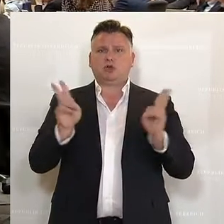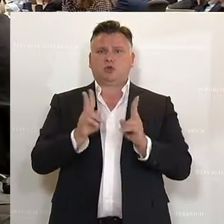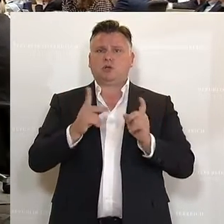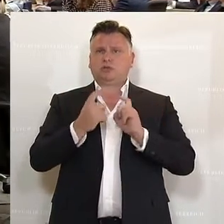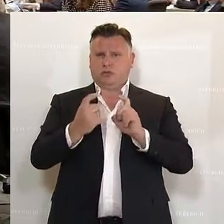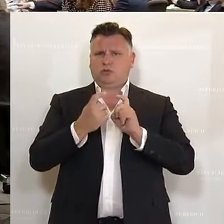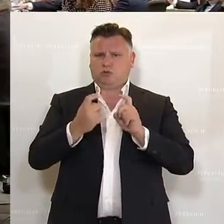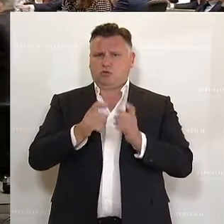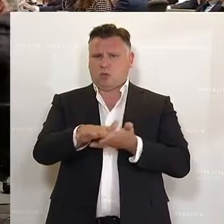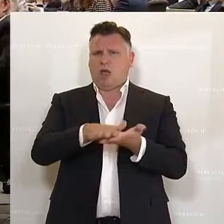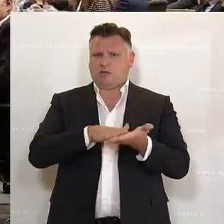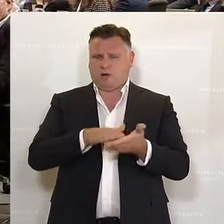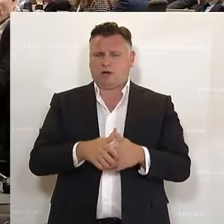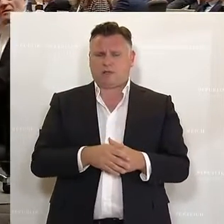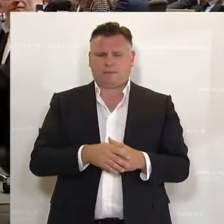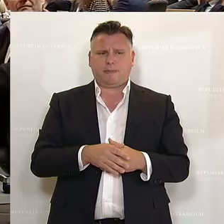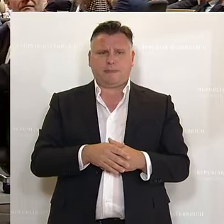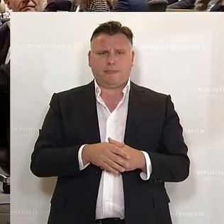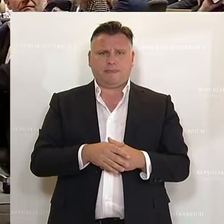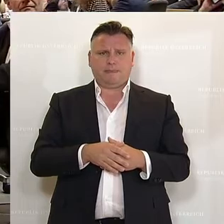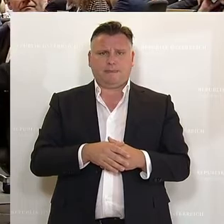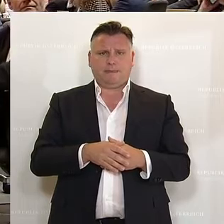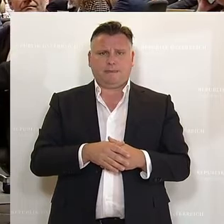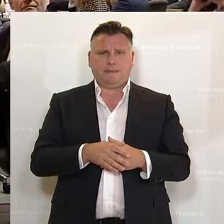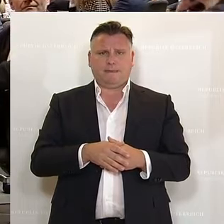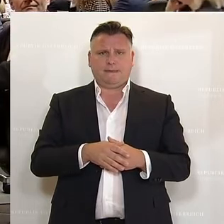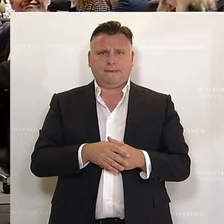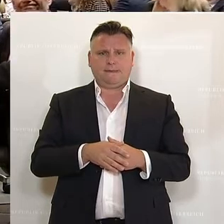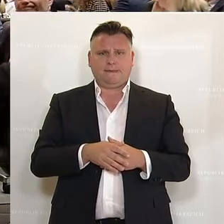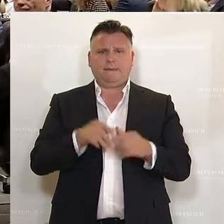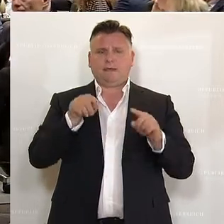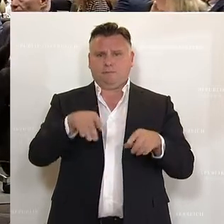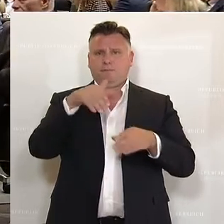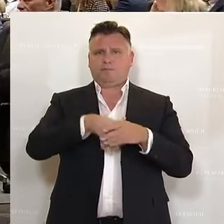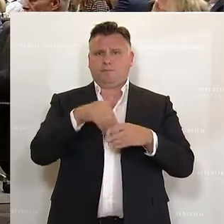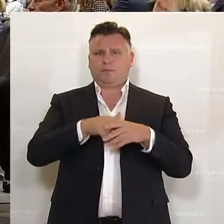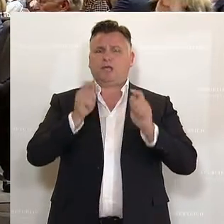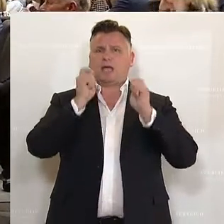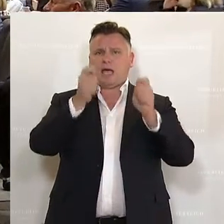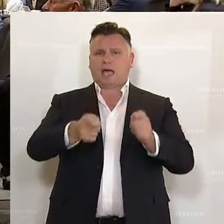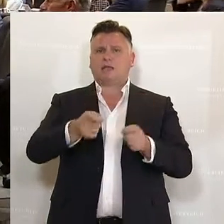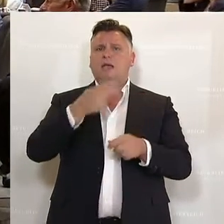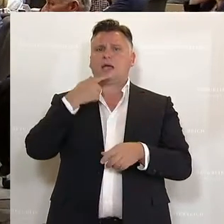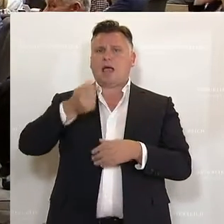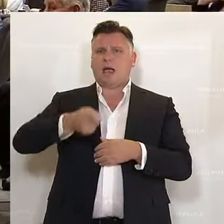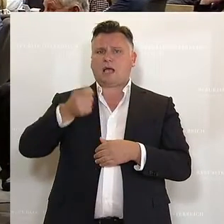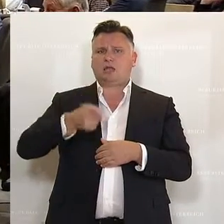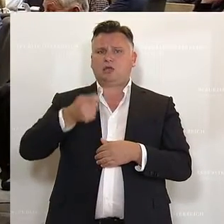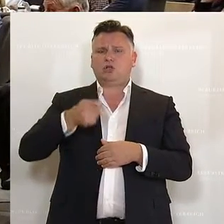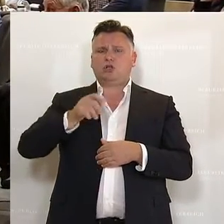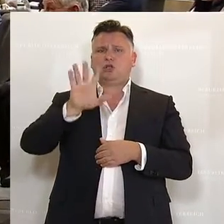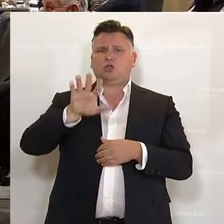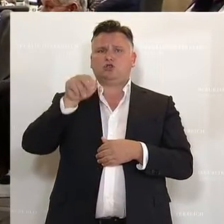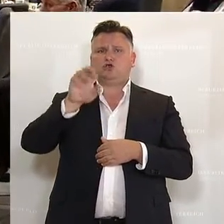Debatte. Der Neuwahlantrag der SPÖ erreicht wie erwartet keine Mehrheit und auch das Misstrauensvotum der Freiheitlichen nicht. Im